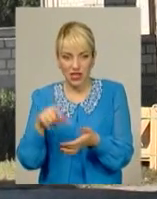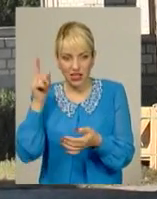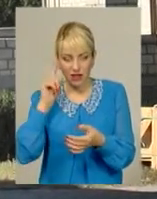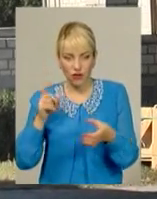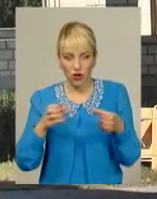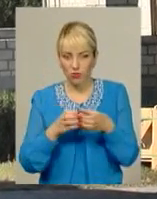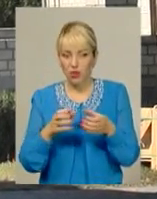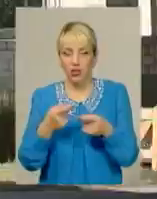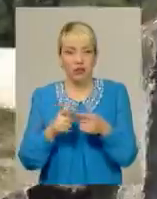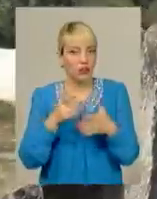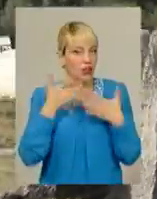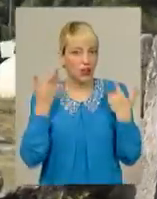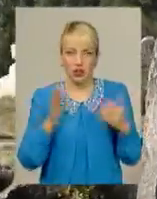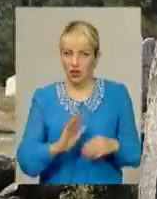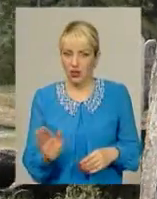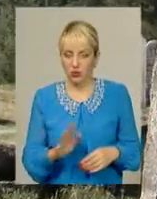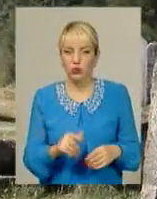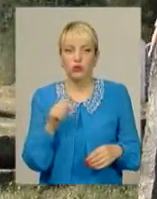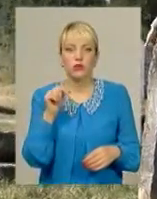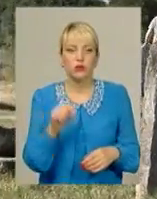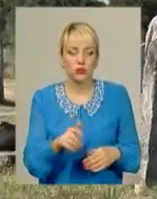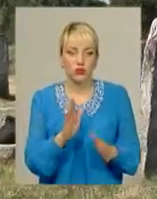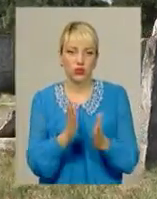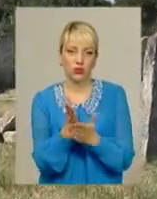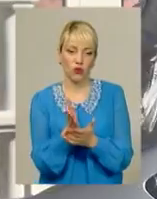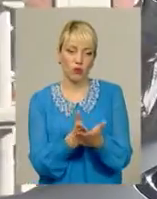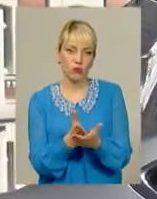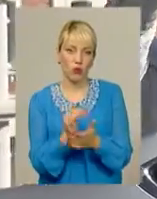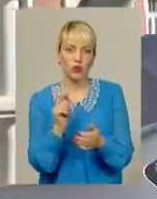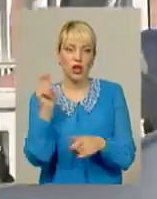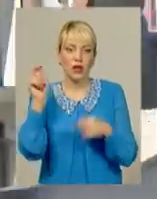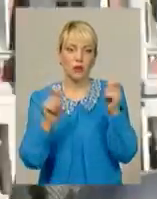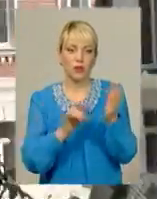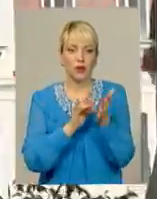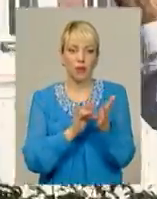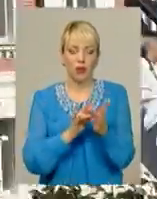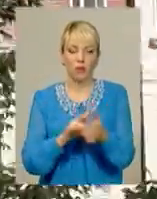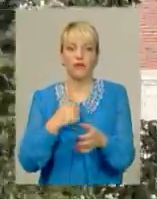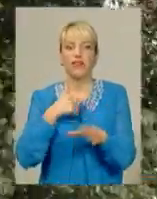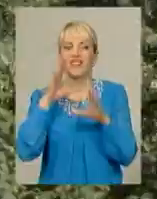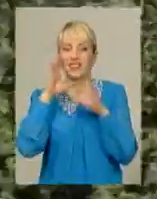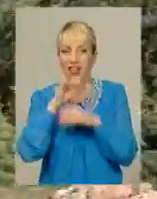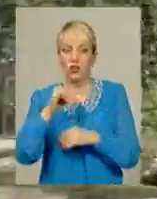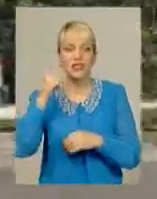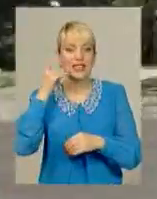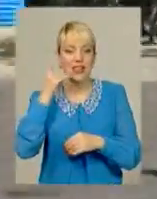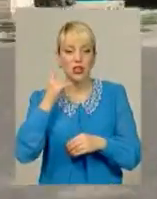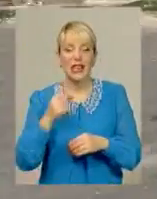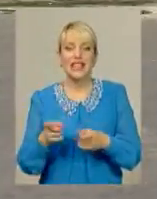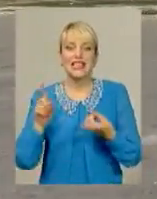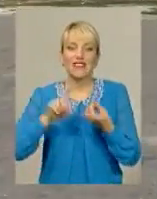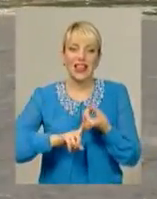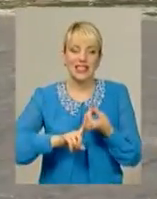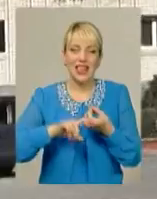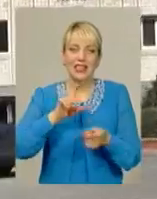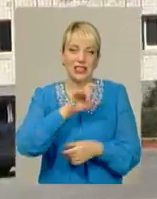території довкола Некрополя лише обслуговуючий персонал та приїзді паломники. Нам таки вдалося телефоном зв'язатися із юристом,